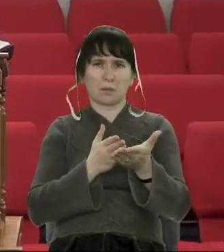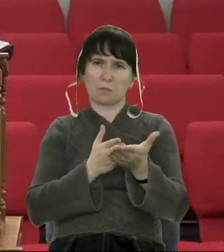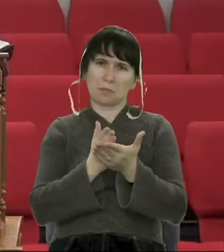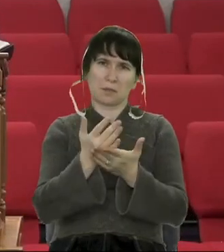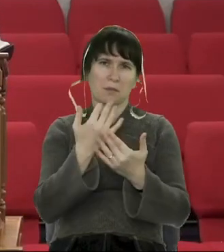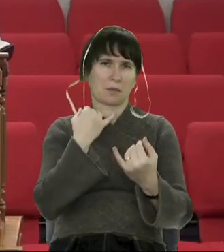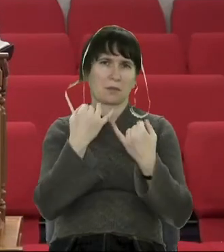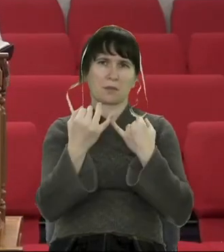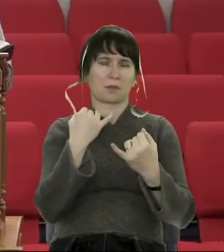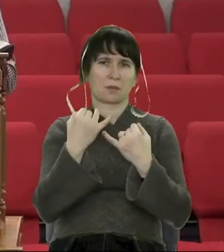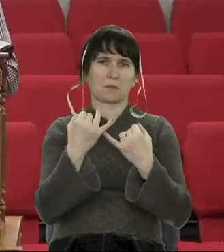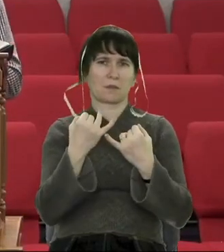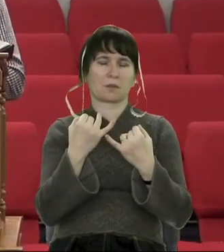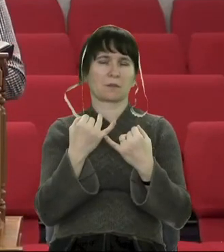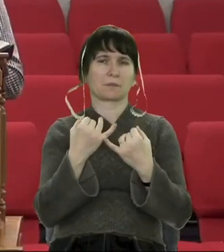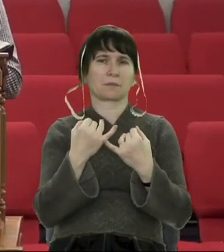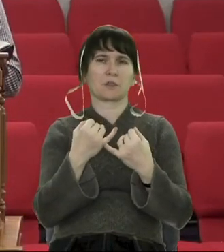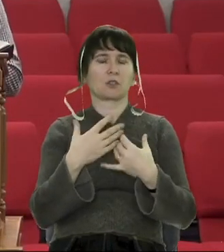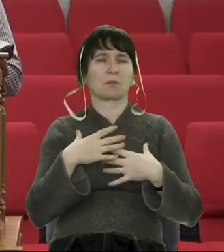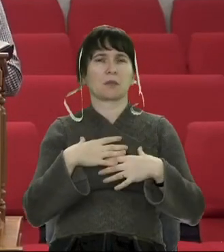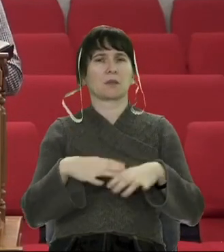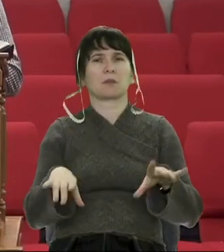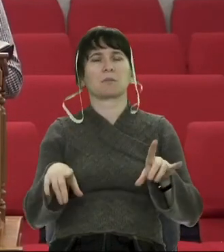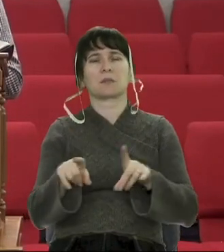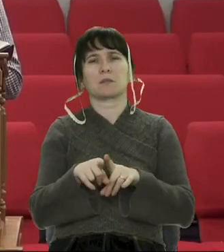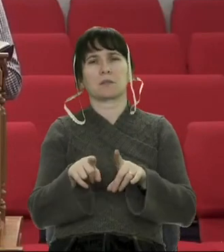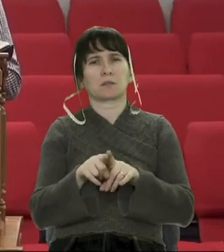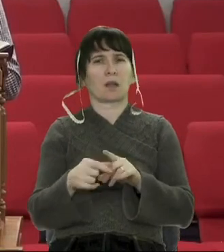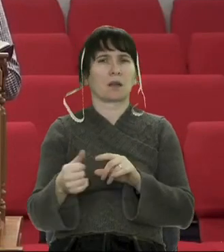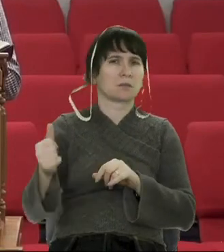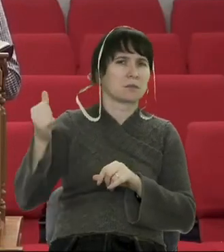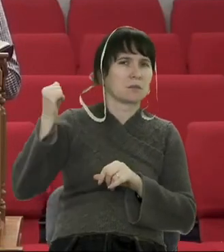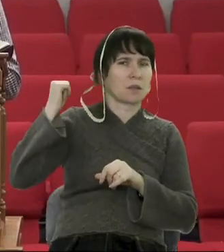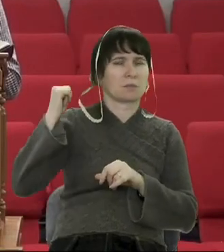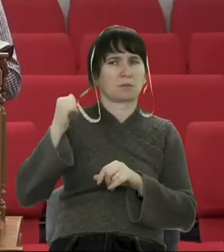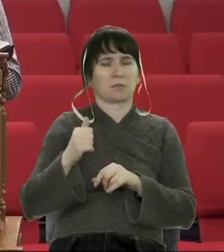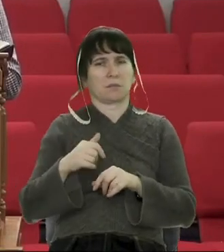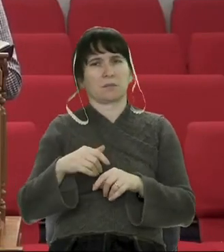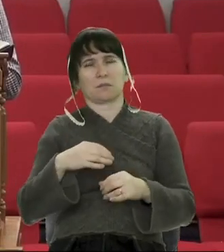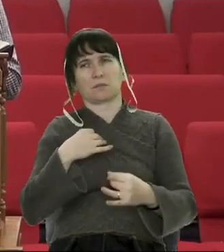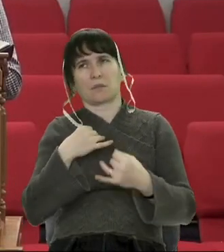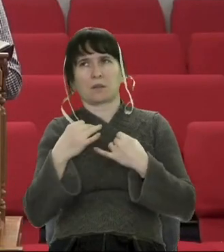щирими і не робити нічого за спиною в інших людей.